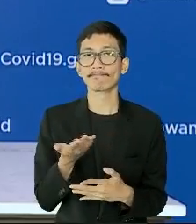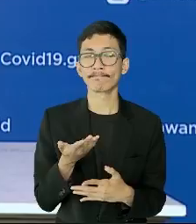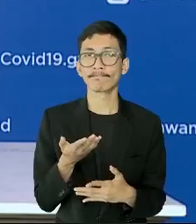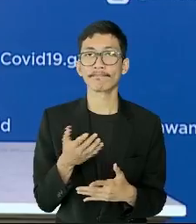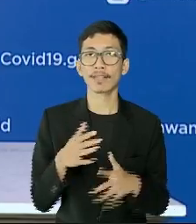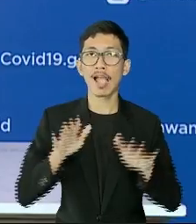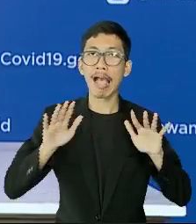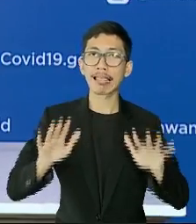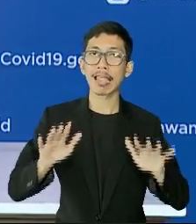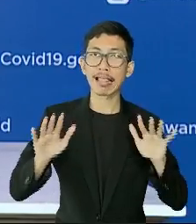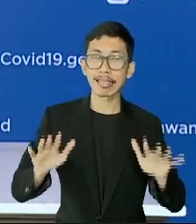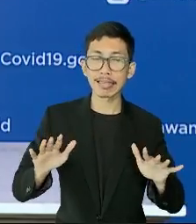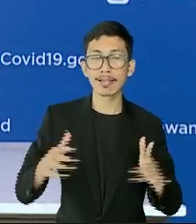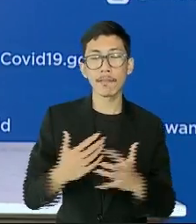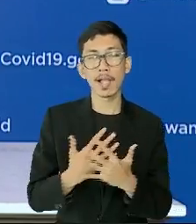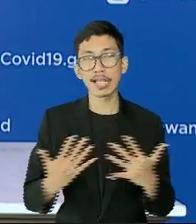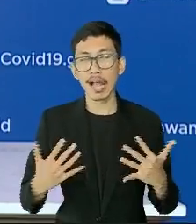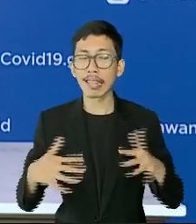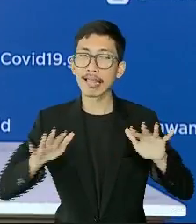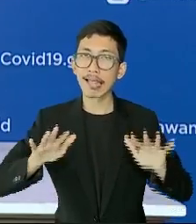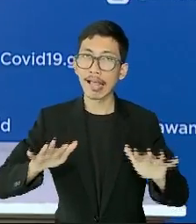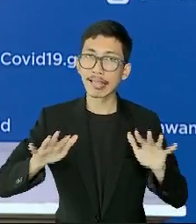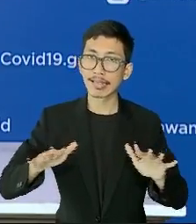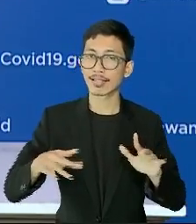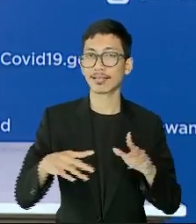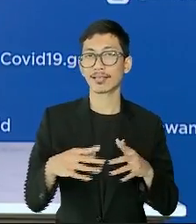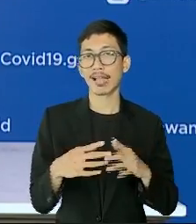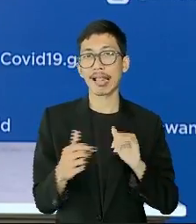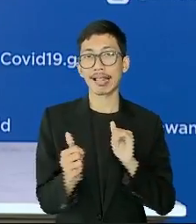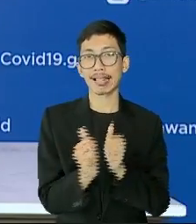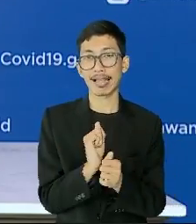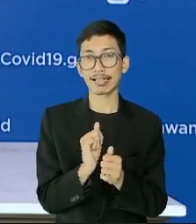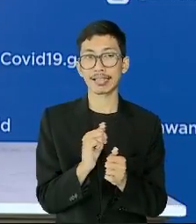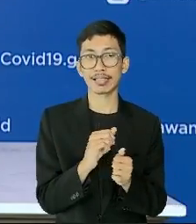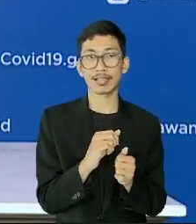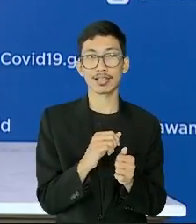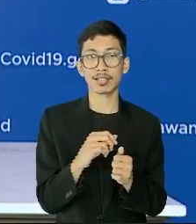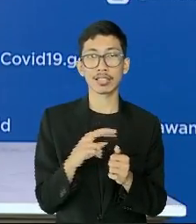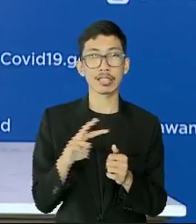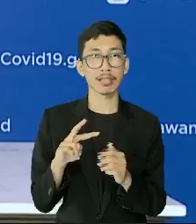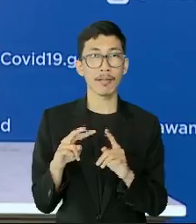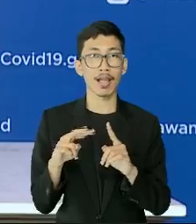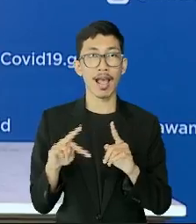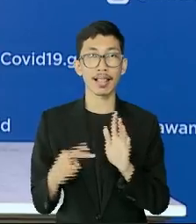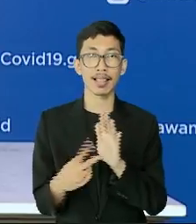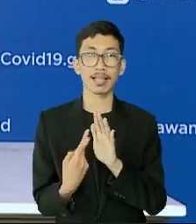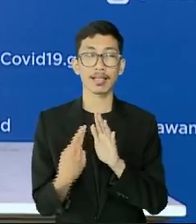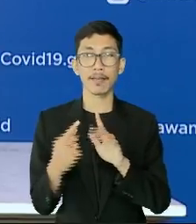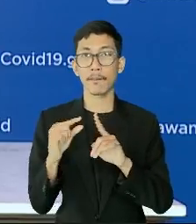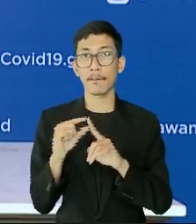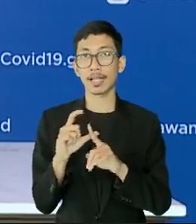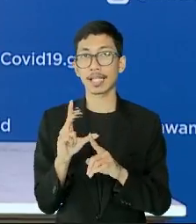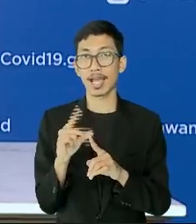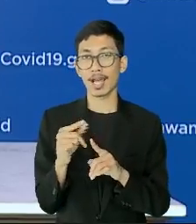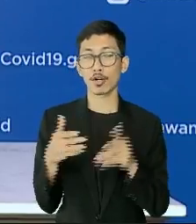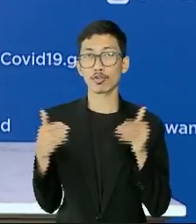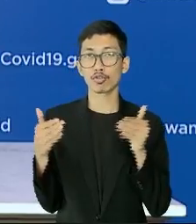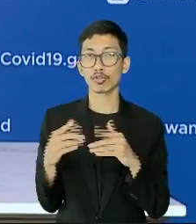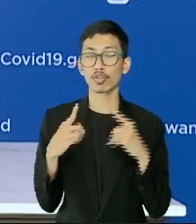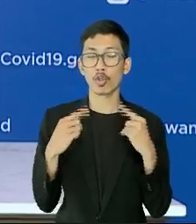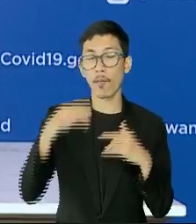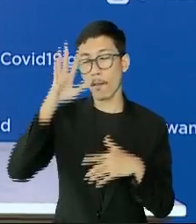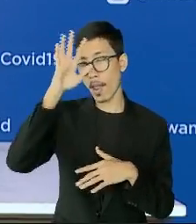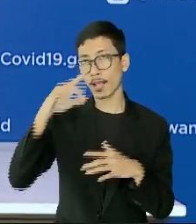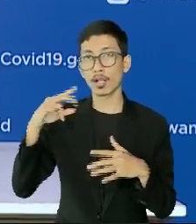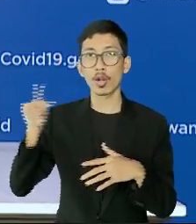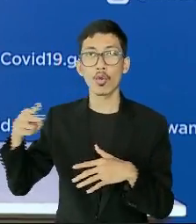penuh kehati-hatian. Pengetatan metode testing menjadi PCR saja di moda udara wilayah Jawa Bali dan